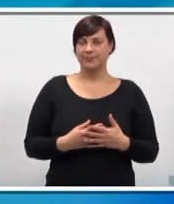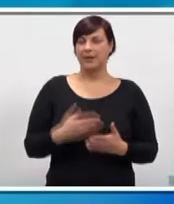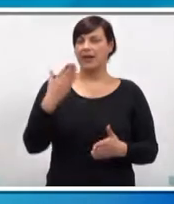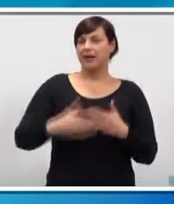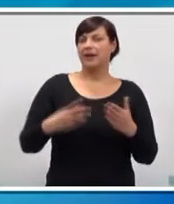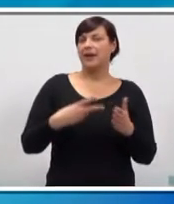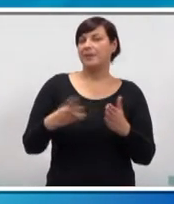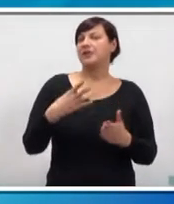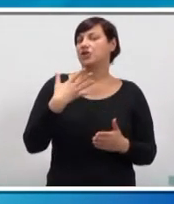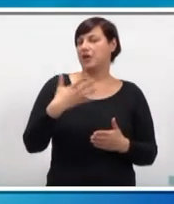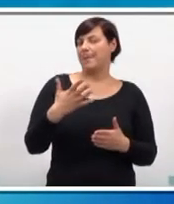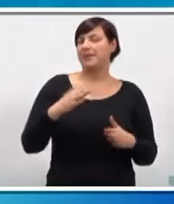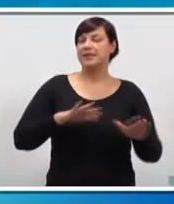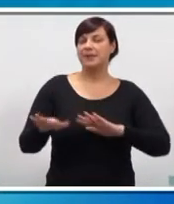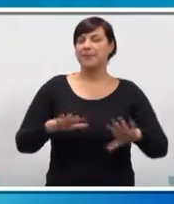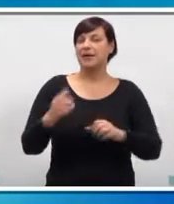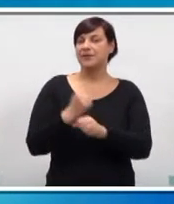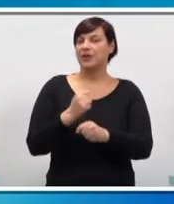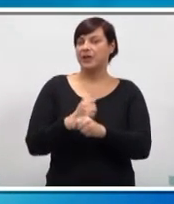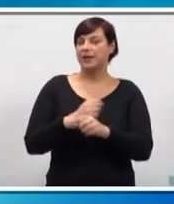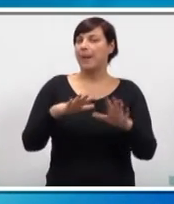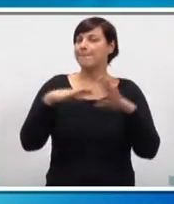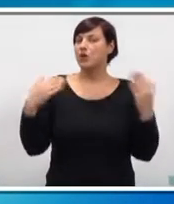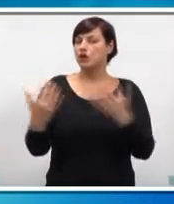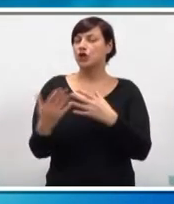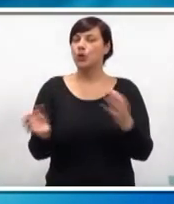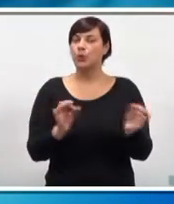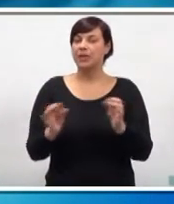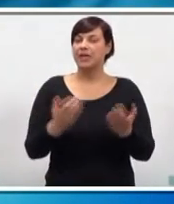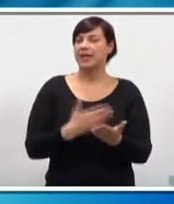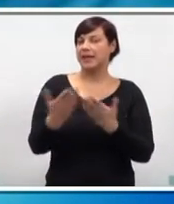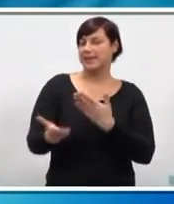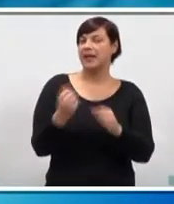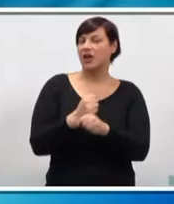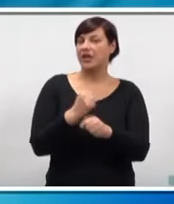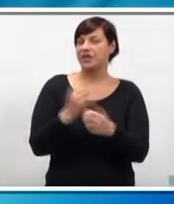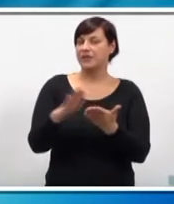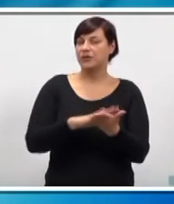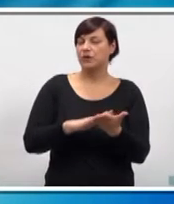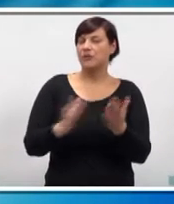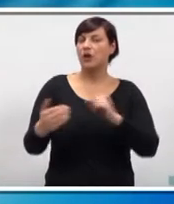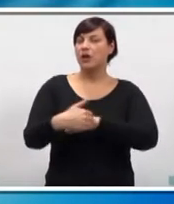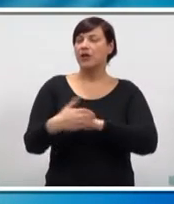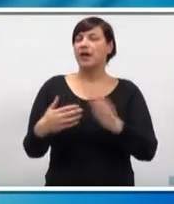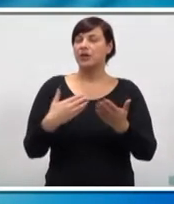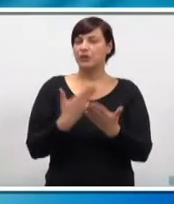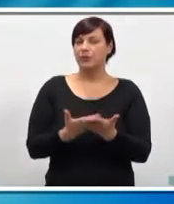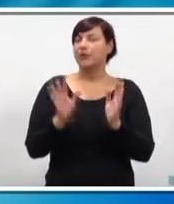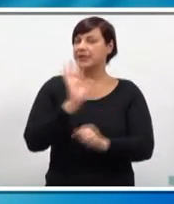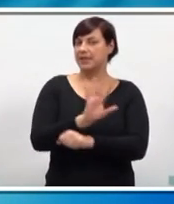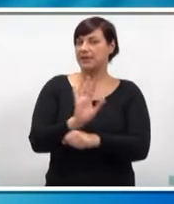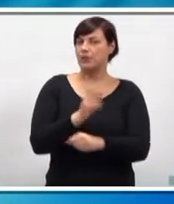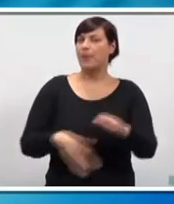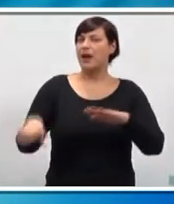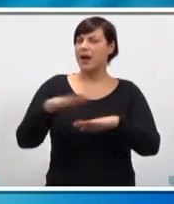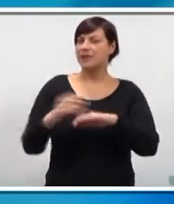Krem 2015. Ministarstvo graditeljstva i prostornog uređenja izdalo je građevinsku dozvolu u gradu Dubrovniku kojega zastupa